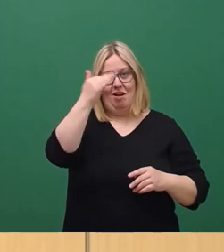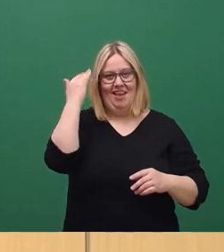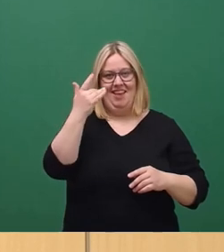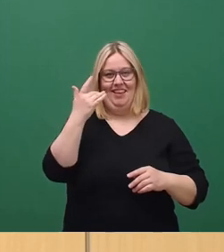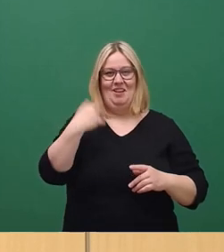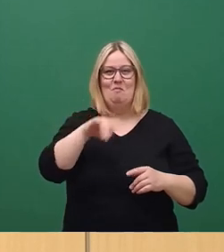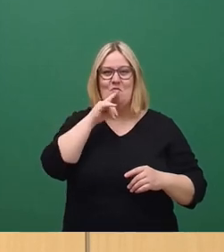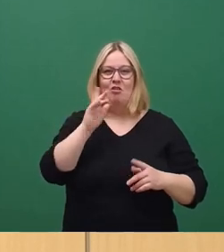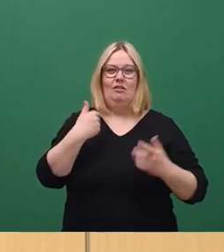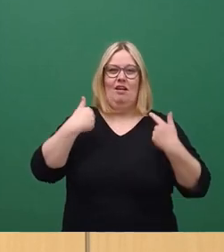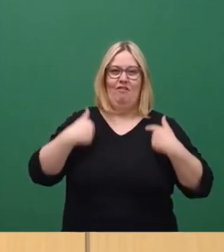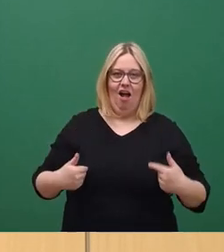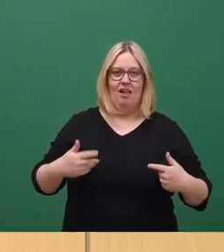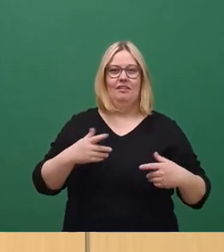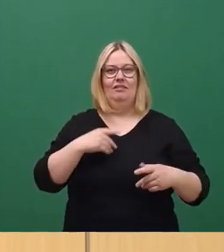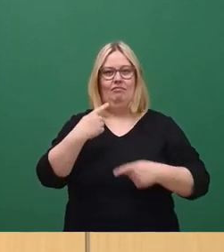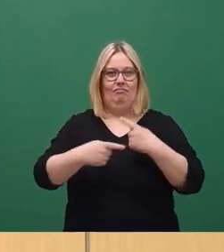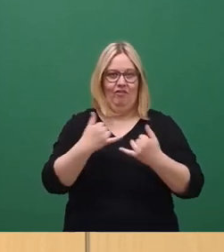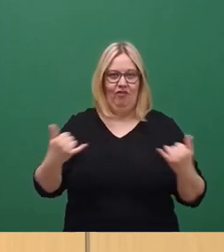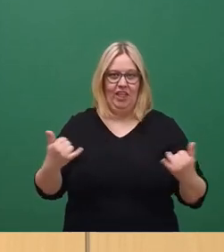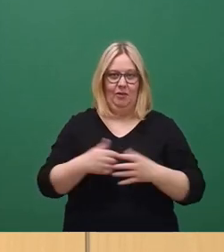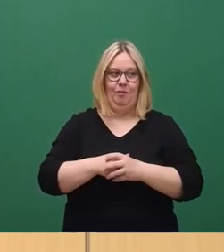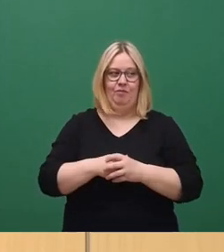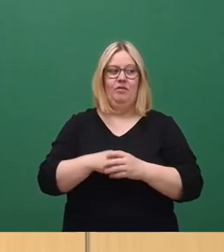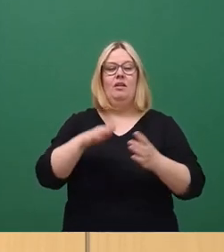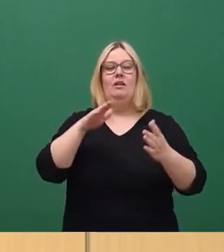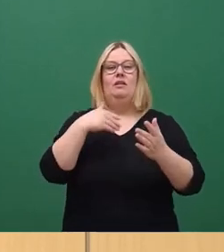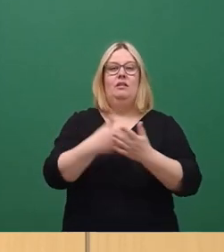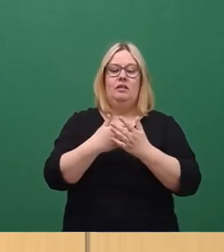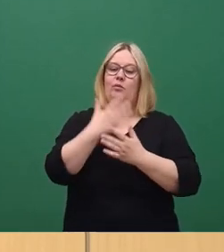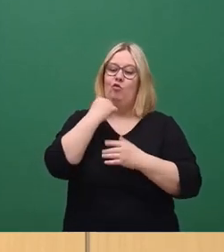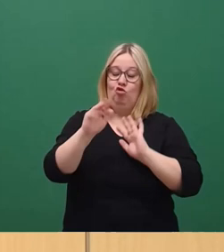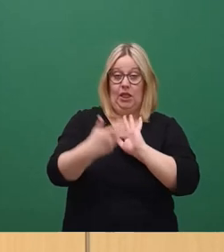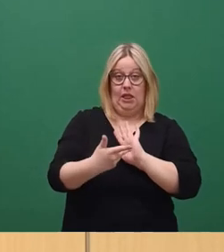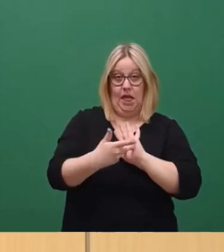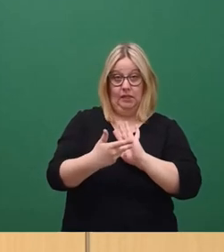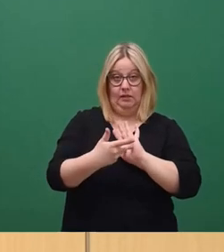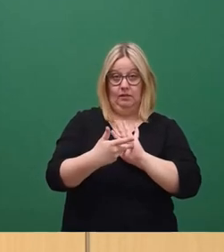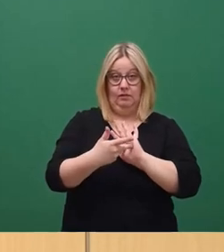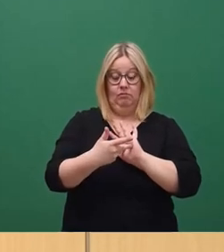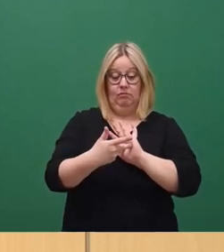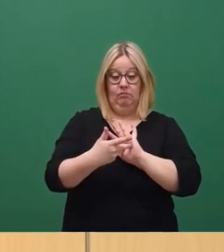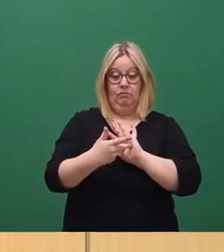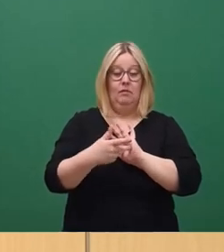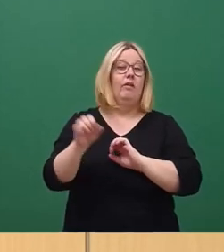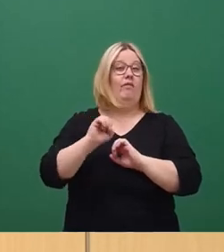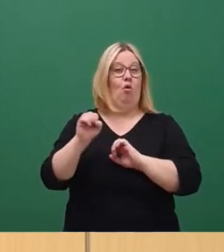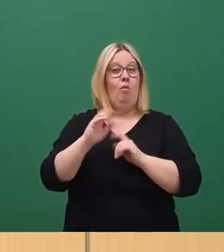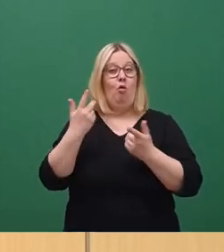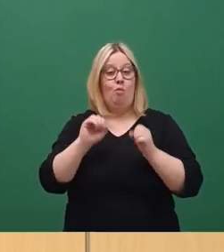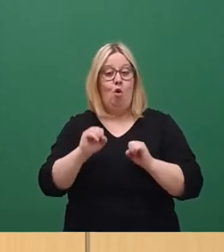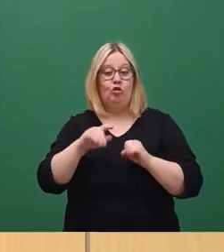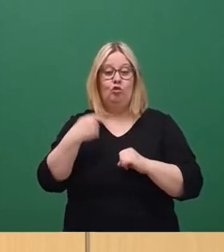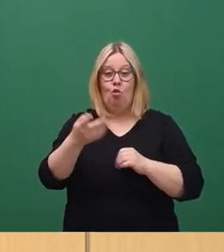eigenmächtiges Verwaltungshandeln einfangen können. Aus diesem Grund wollen wir überprüfen lassen, inwiefern es möglich ist, dass zukünftig derartige